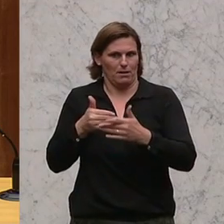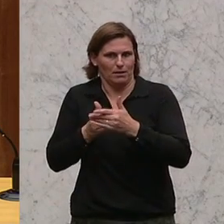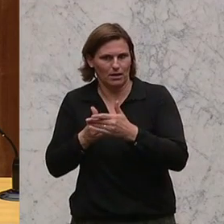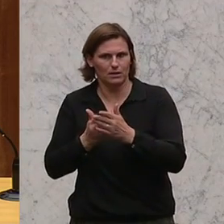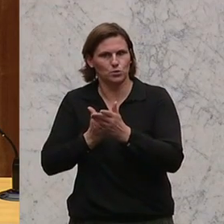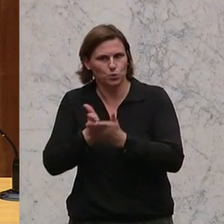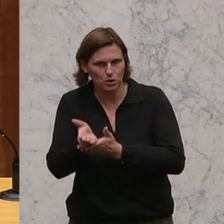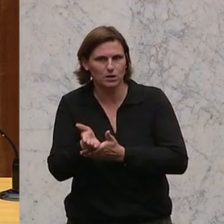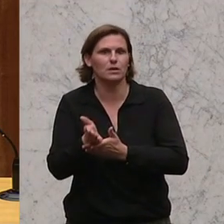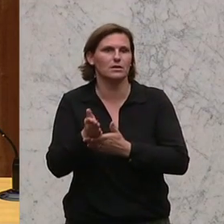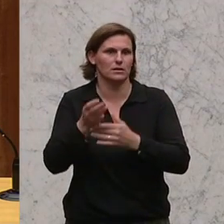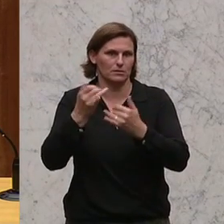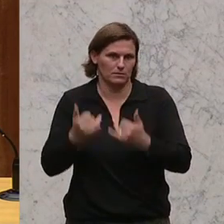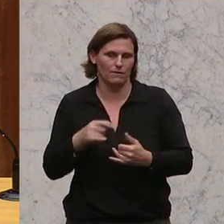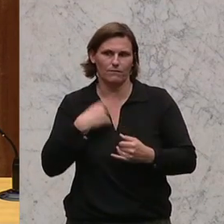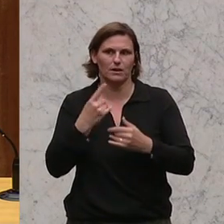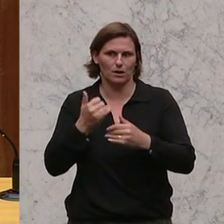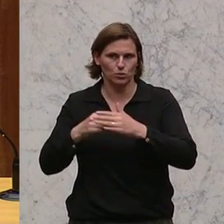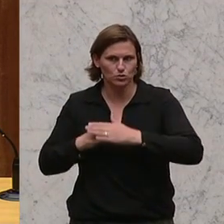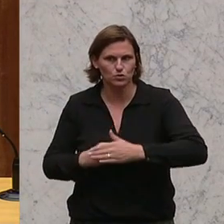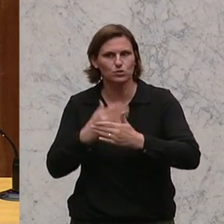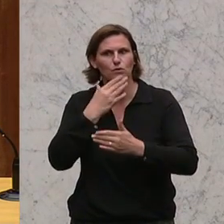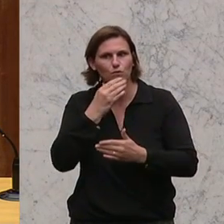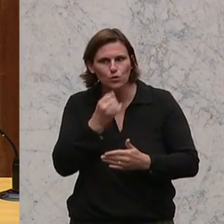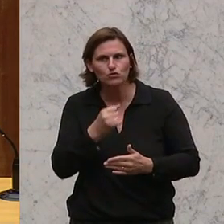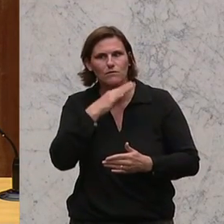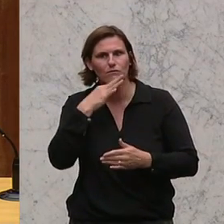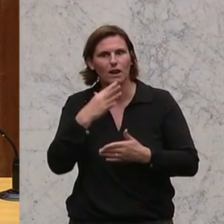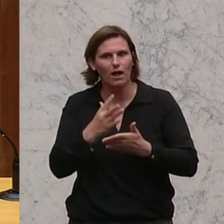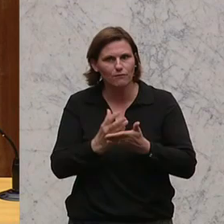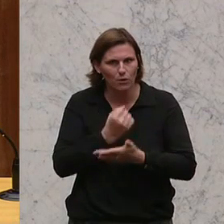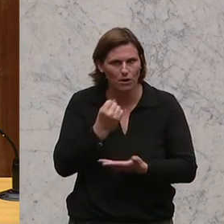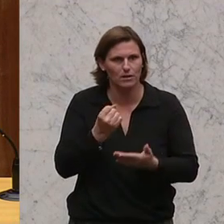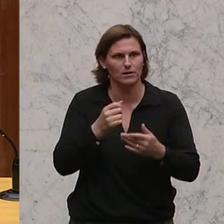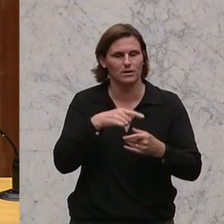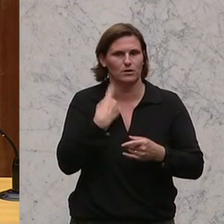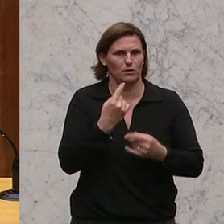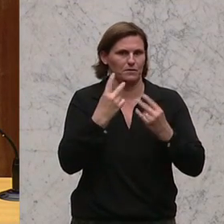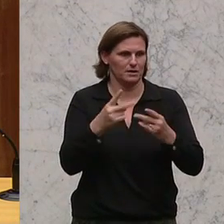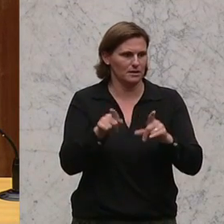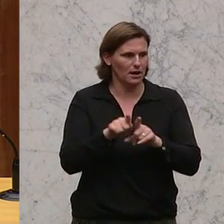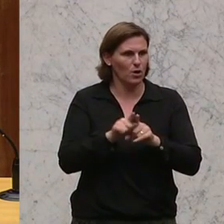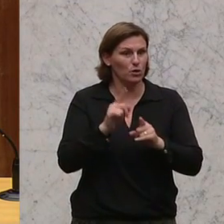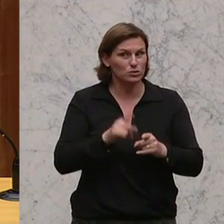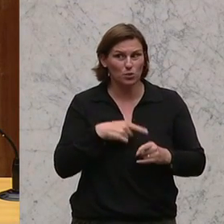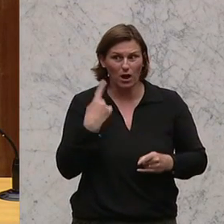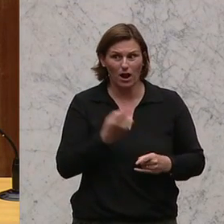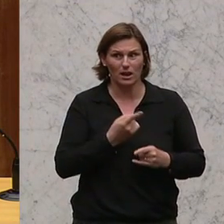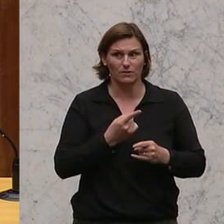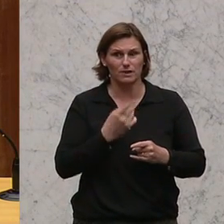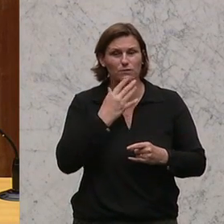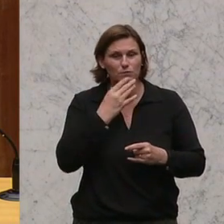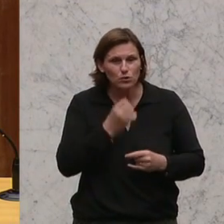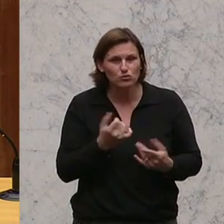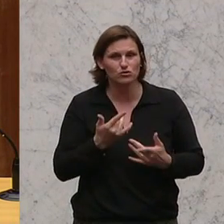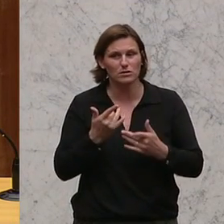Und wir werden sie hier unterstützen und wir wünschen ihr viel Erfolg. Und uns, ganz wichtig, es sollte uns alles ein Anliegen sein, dass